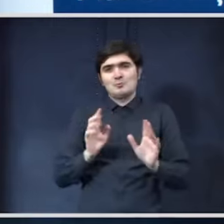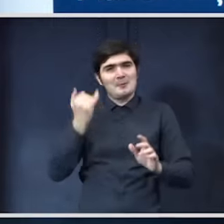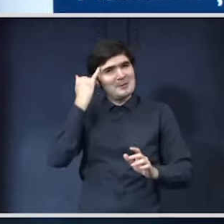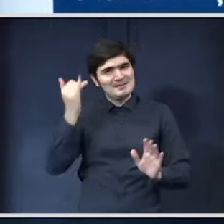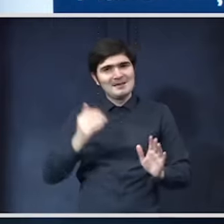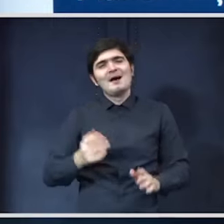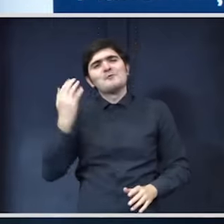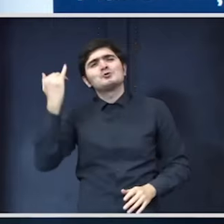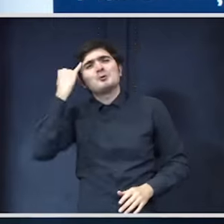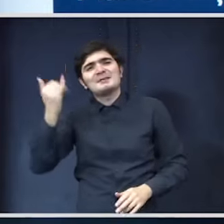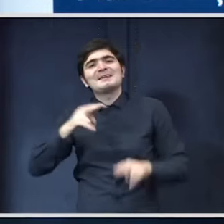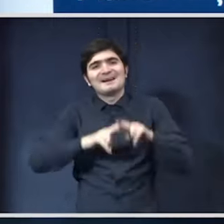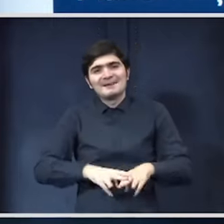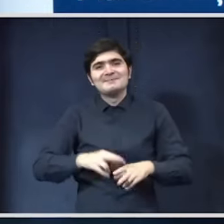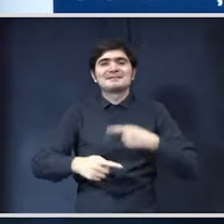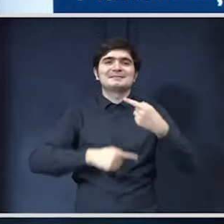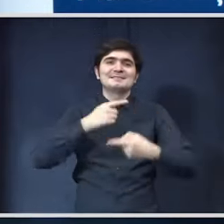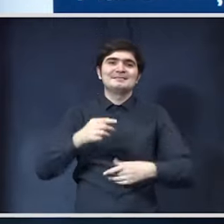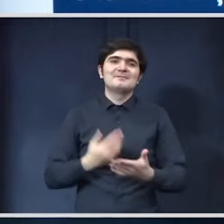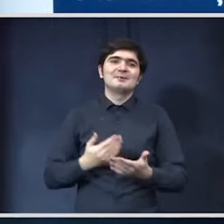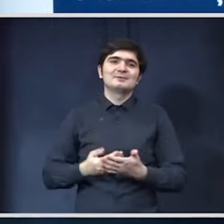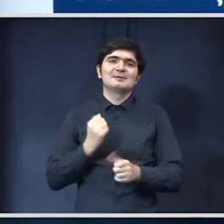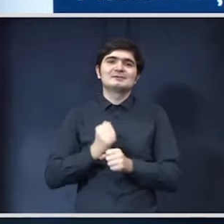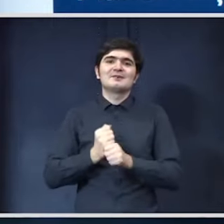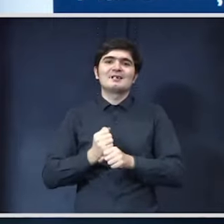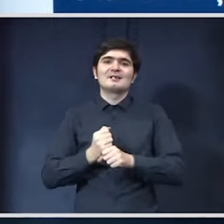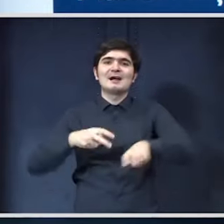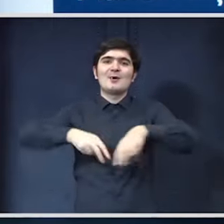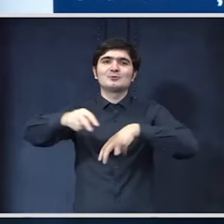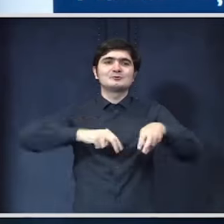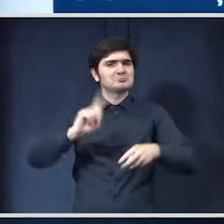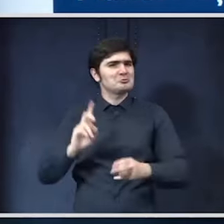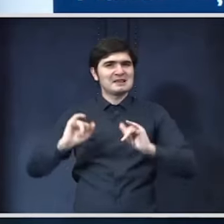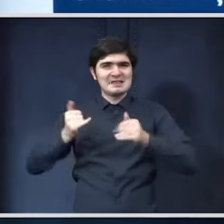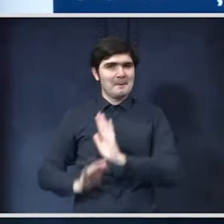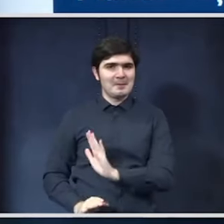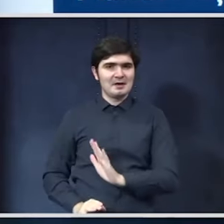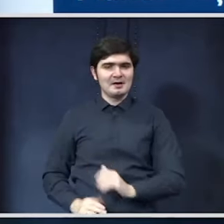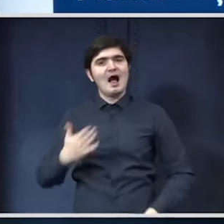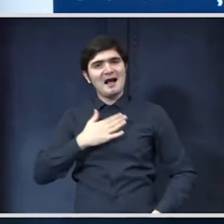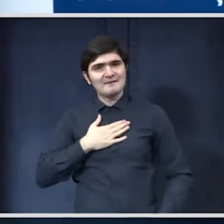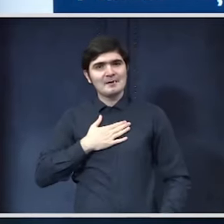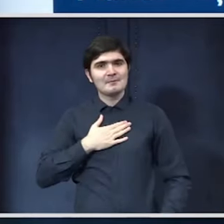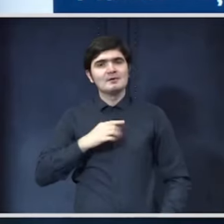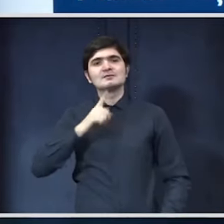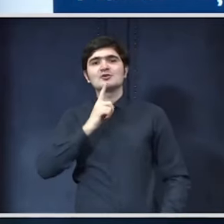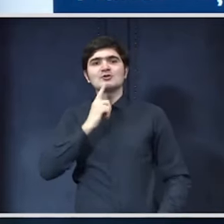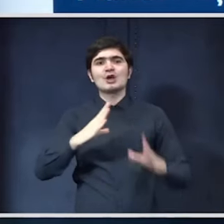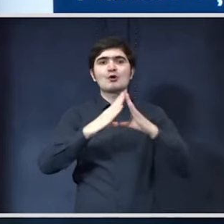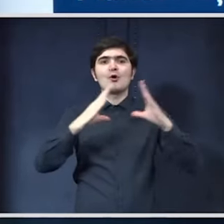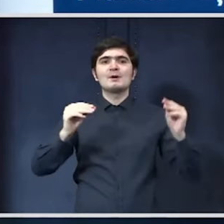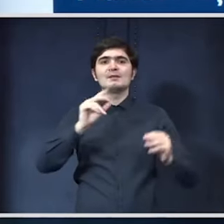idee care a rămas în sistem de a se face autostrăzi la genul ăsta nu se va întâmpla avem însă România Velo ne